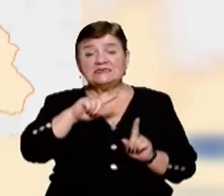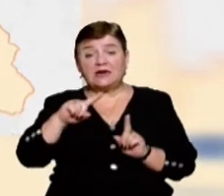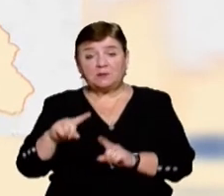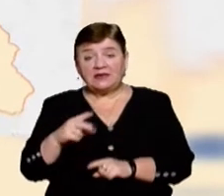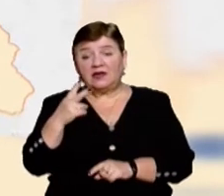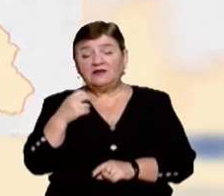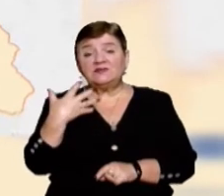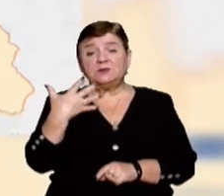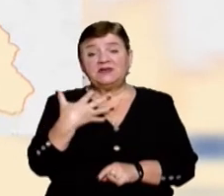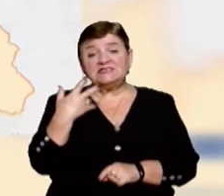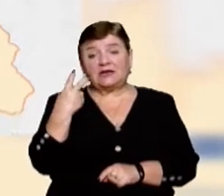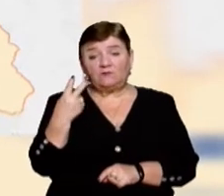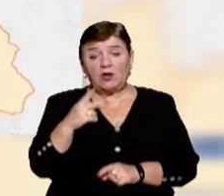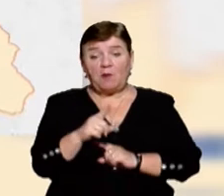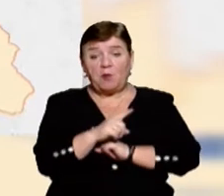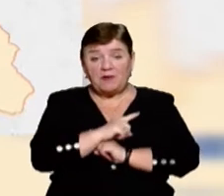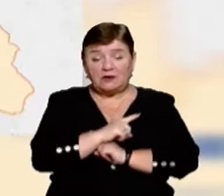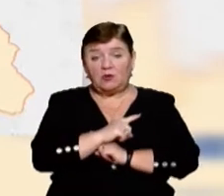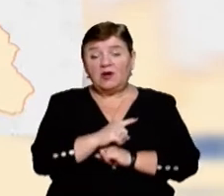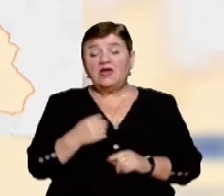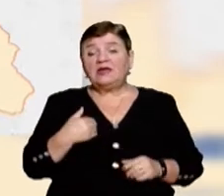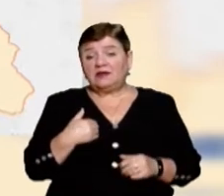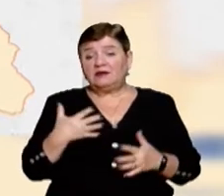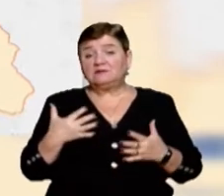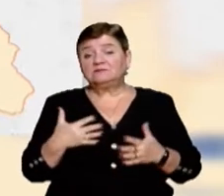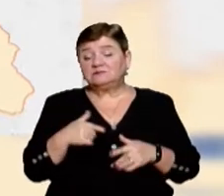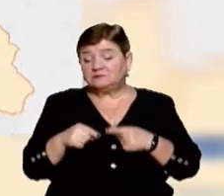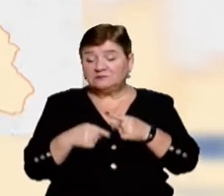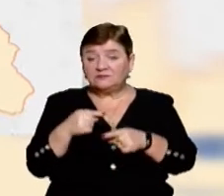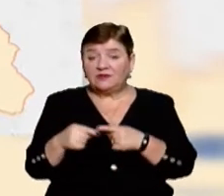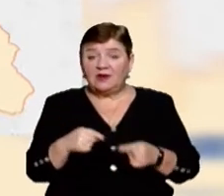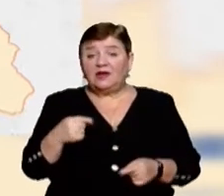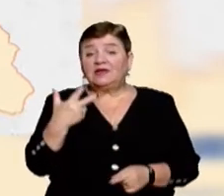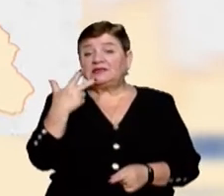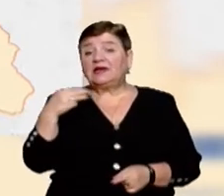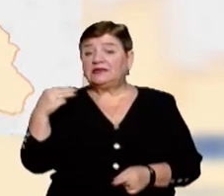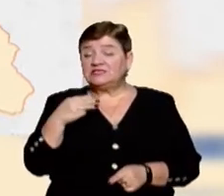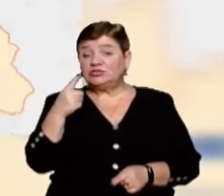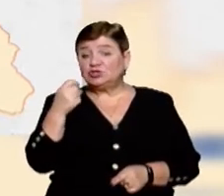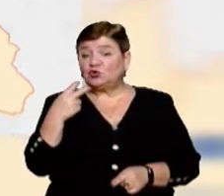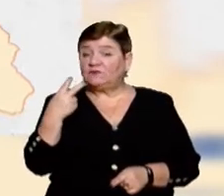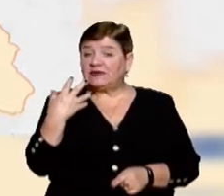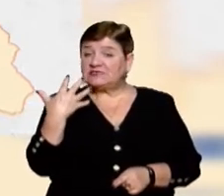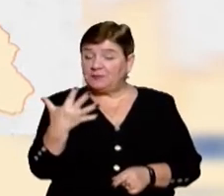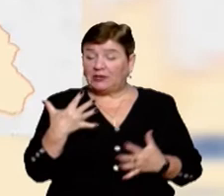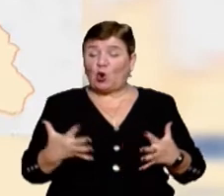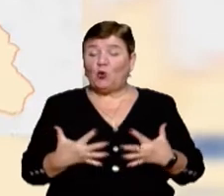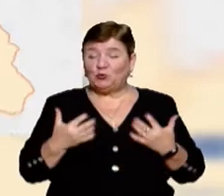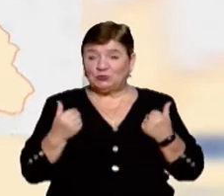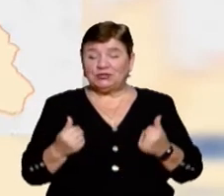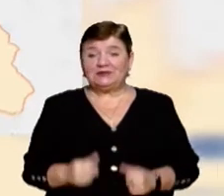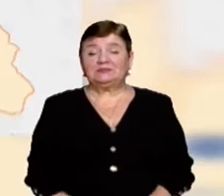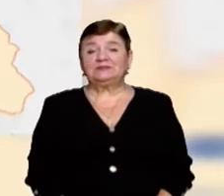252 померли, частина цих людей мали і супутні хвороби, 3125 одужали.